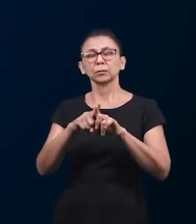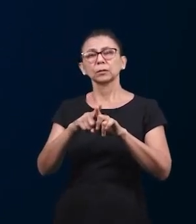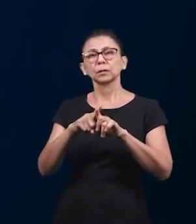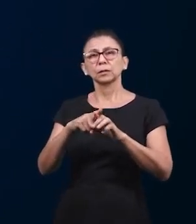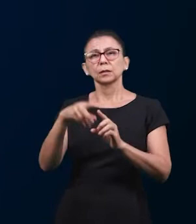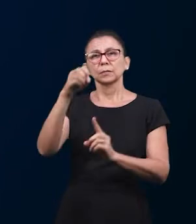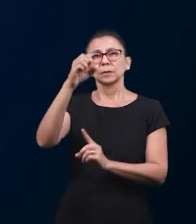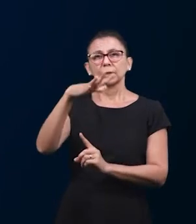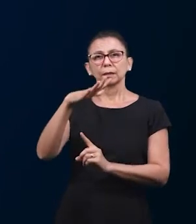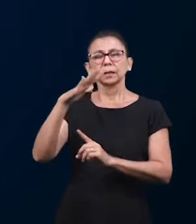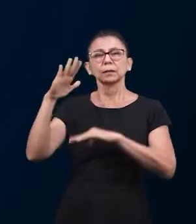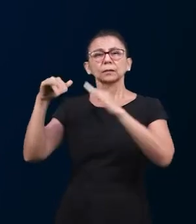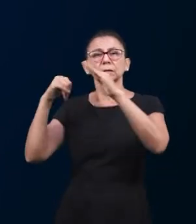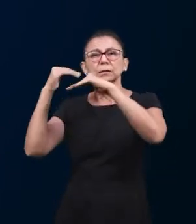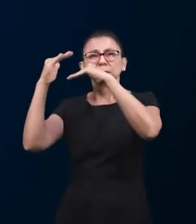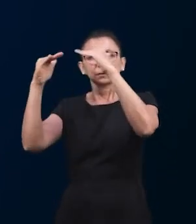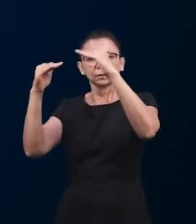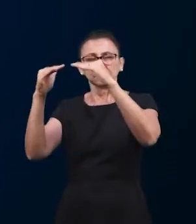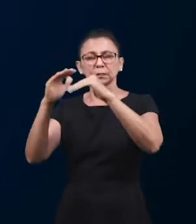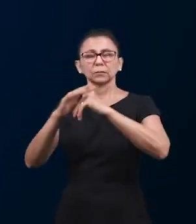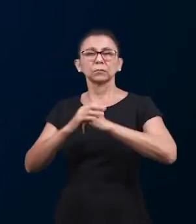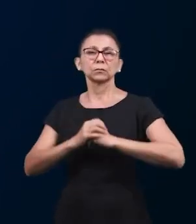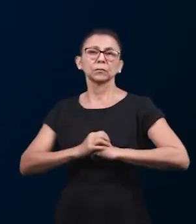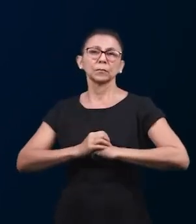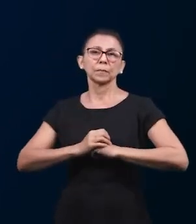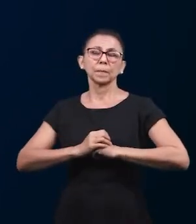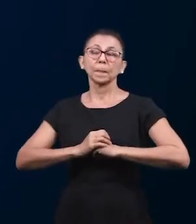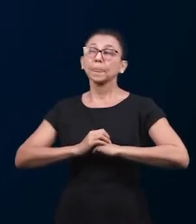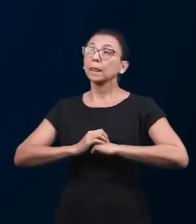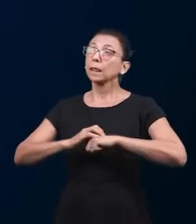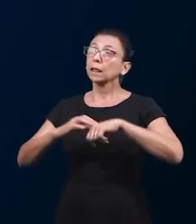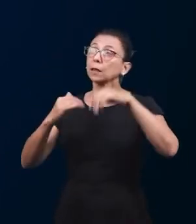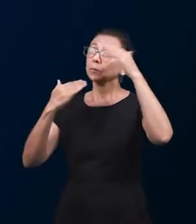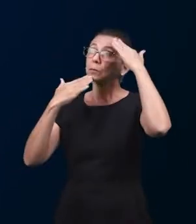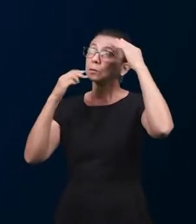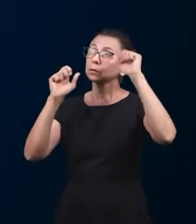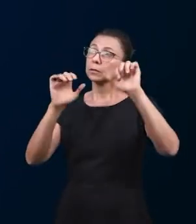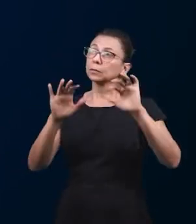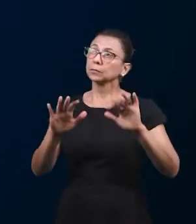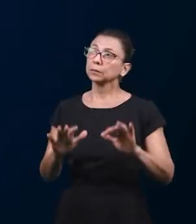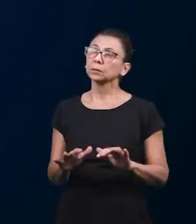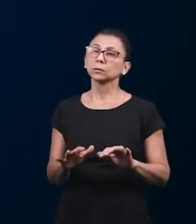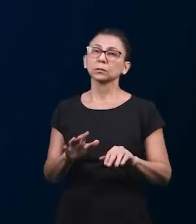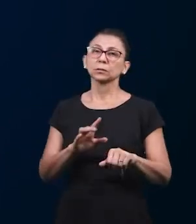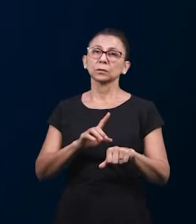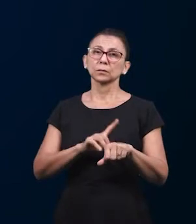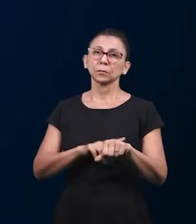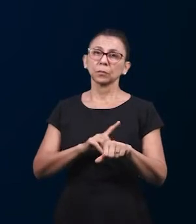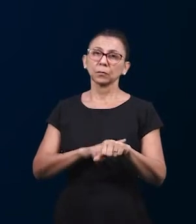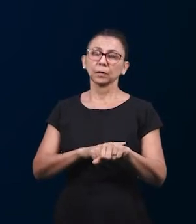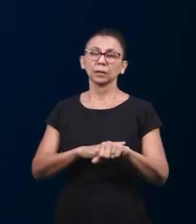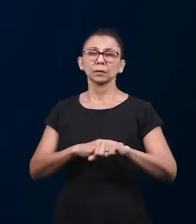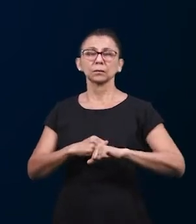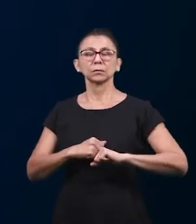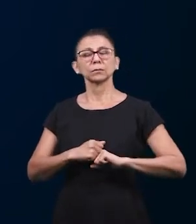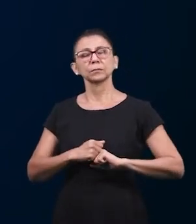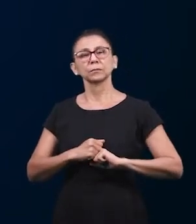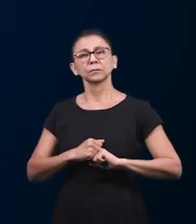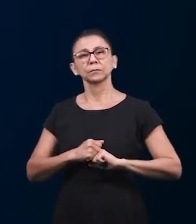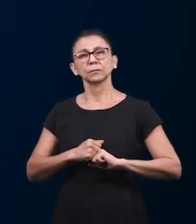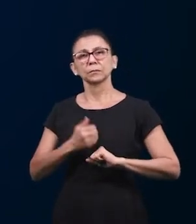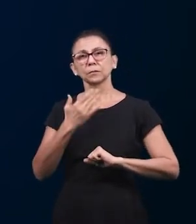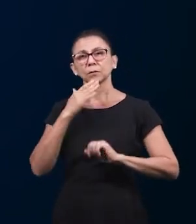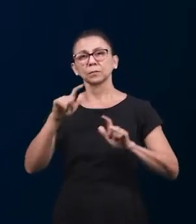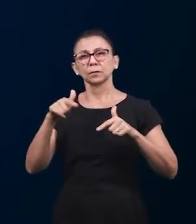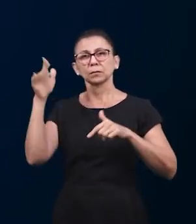благодать, Господь Иисус. Мы просим Тебя, благослови нас в течение всей этой трансляции, Господь, чтобы Дух